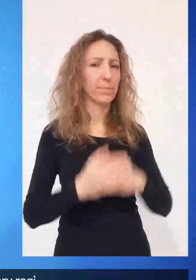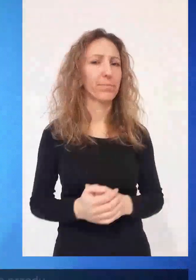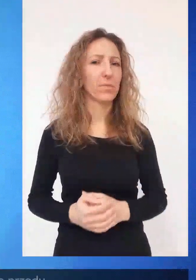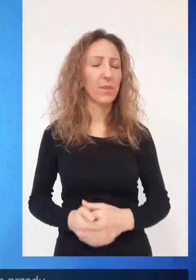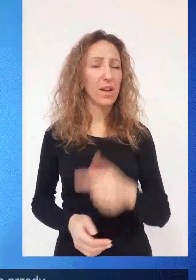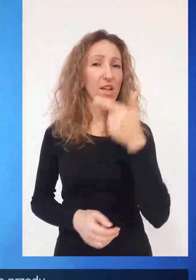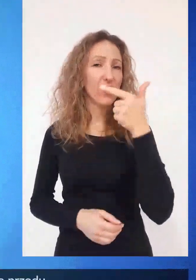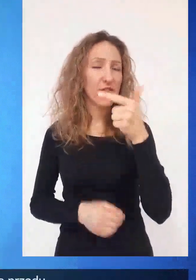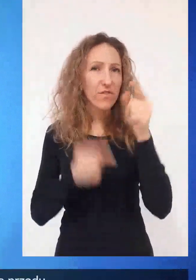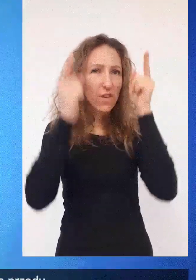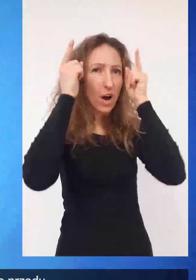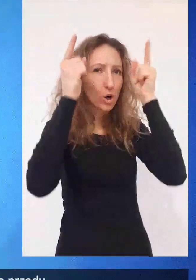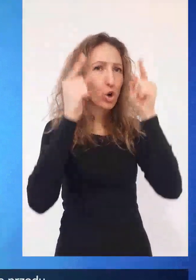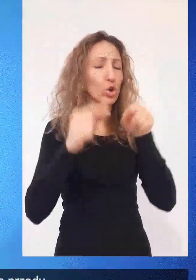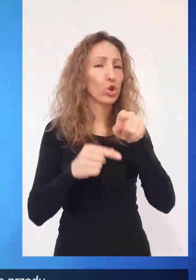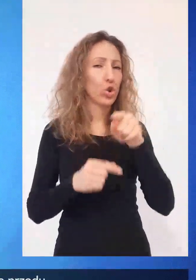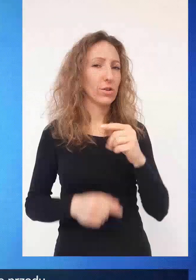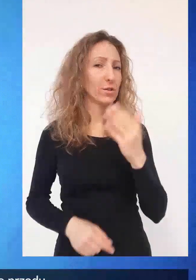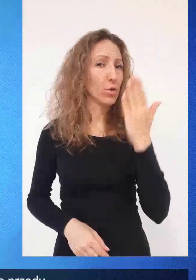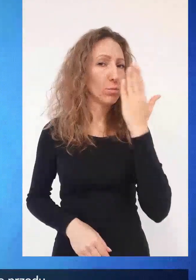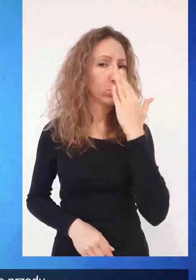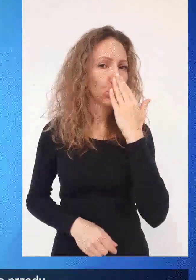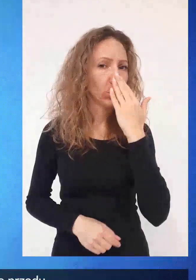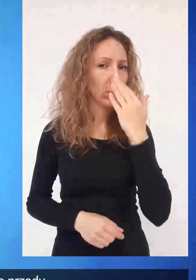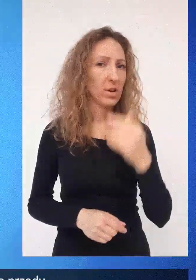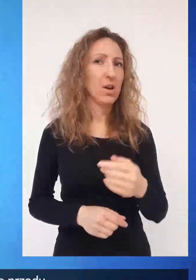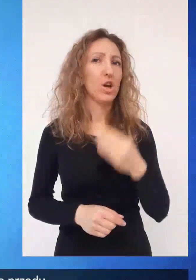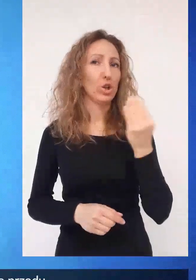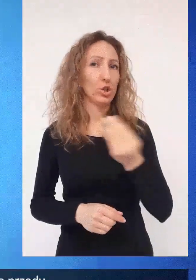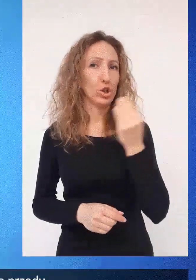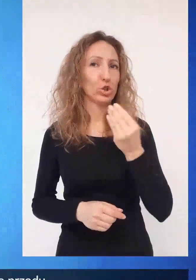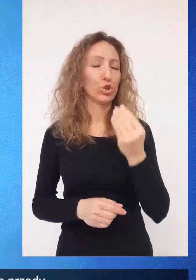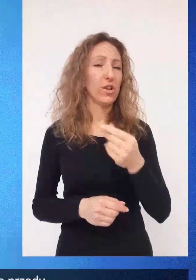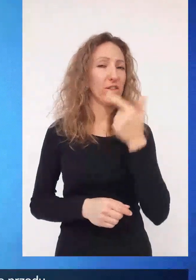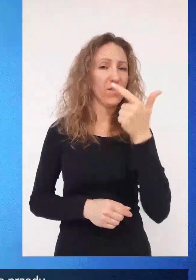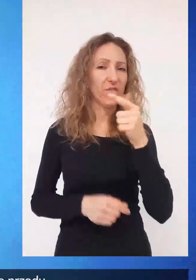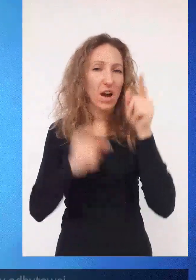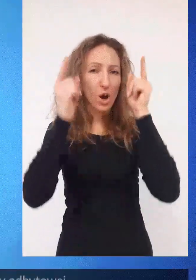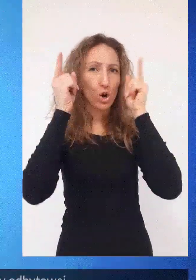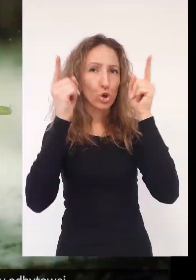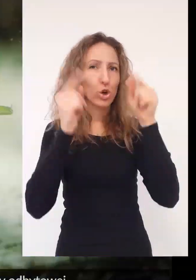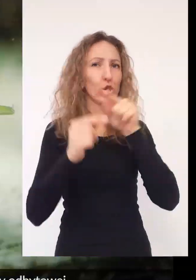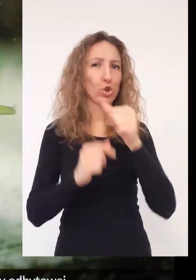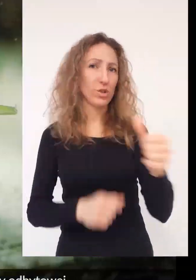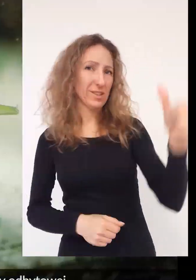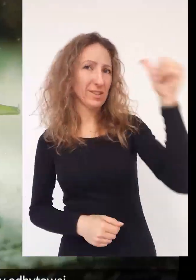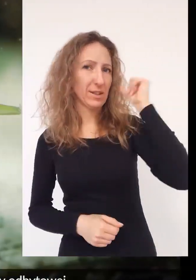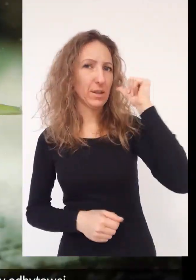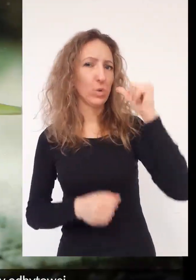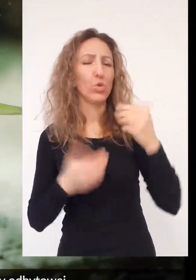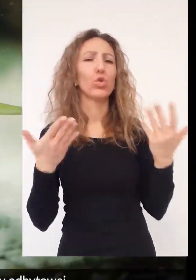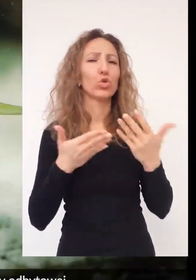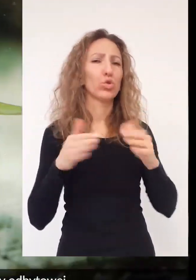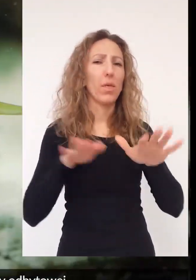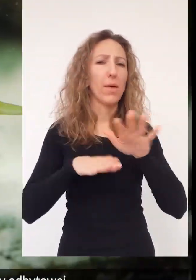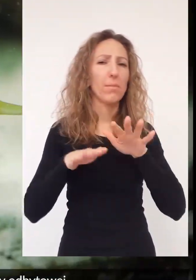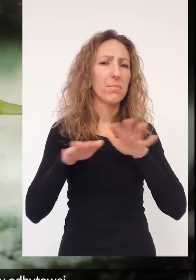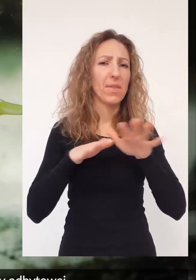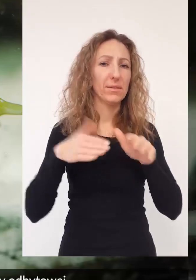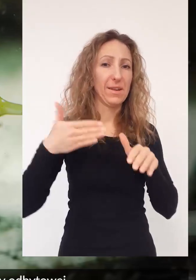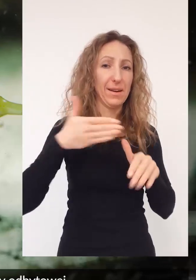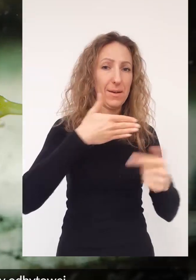rogi. Dwa wyrastają z głowy i skierowane są do przodu. Zaś pozostałe dwa